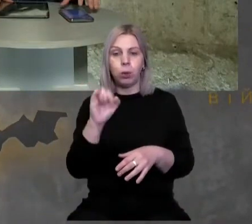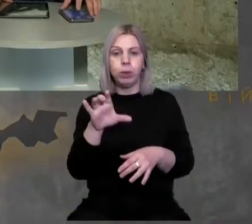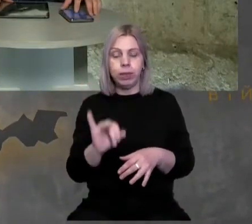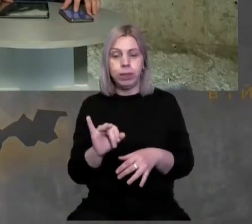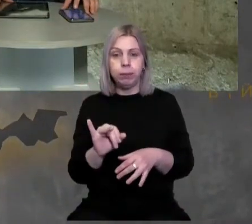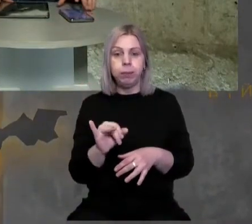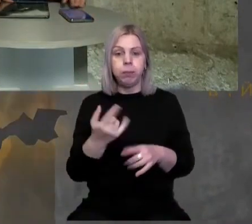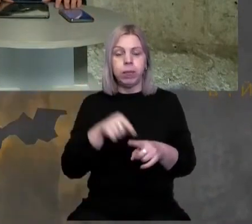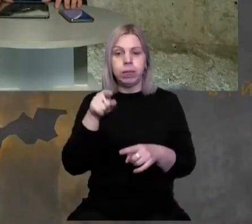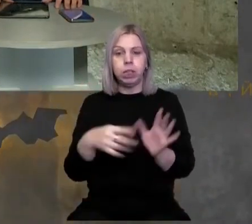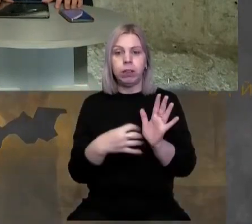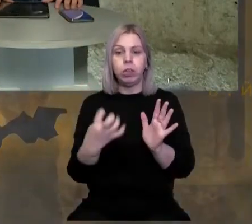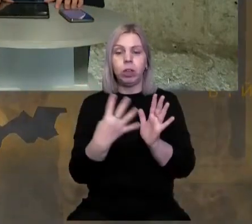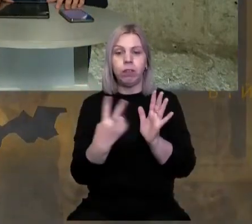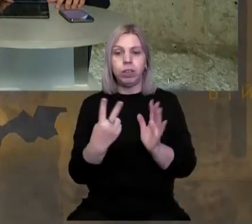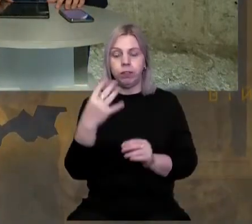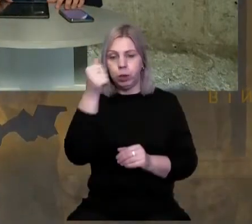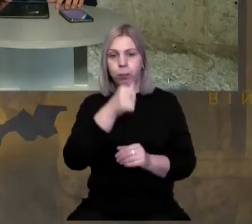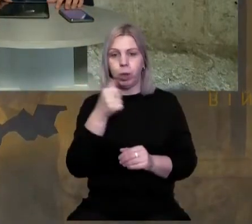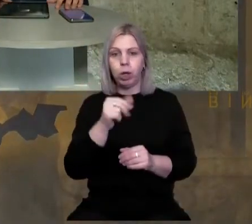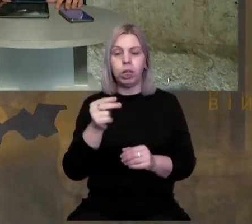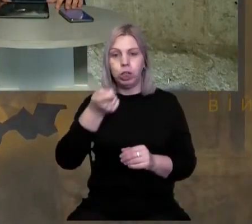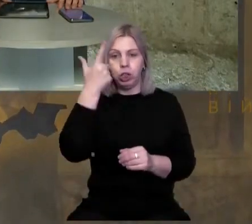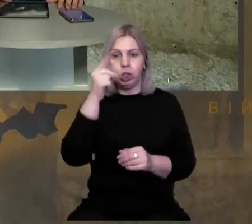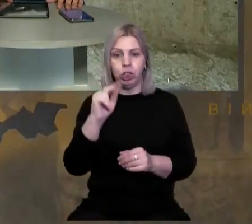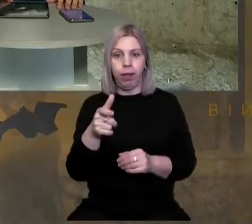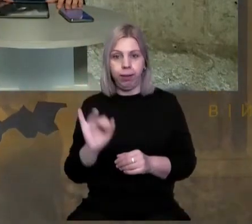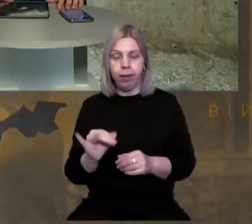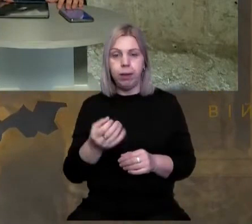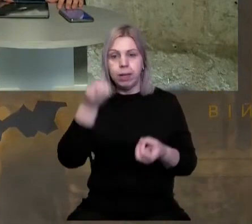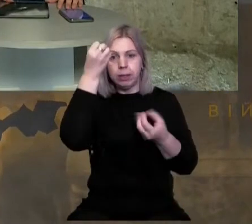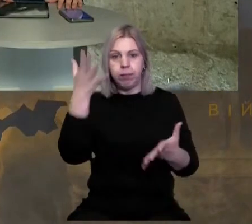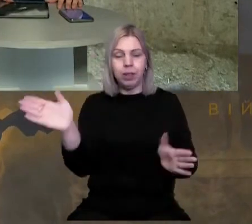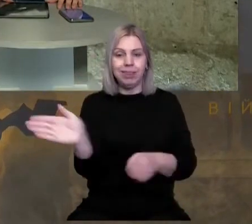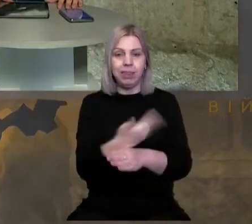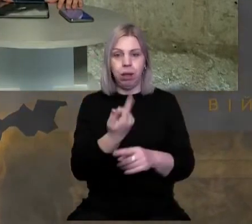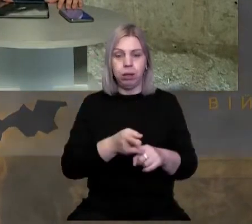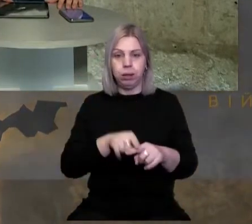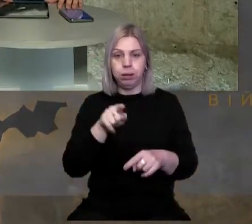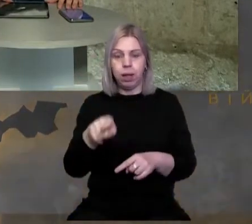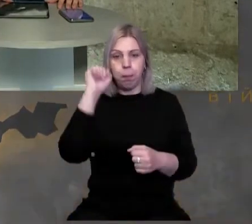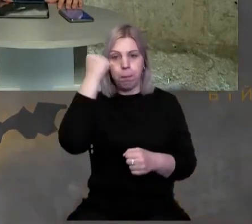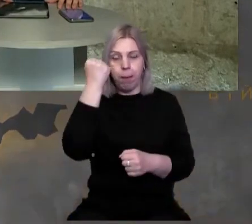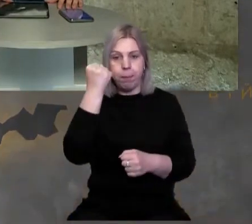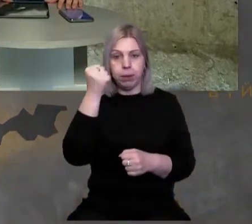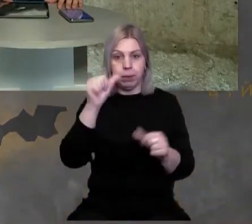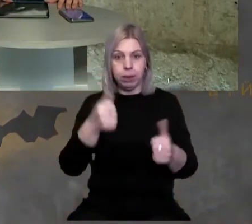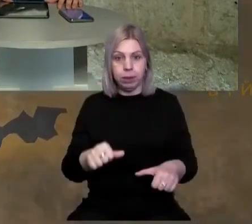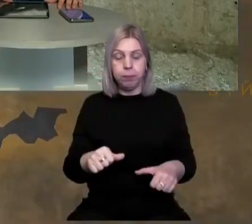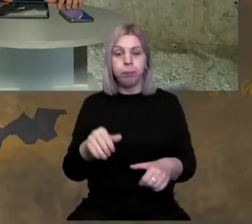1924 році чехи цивілізовано зняли цей пам'ятник